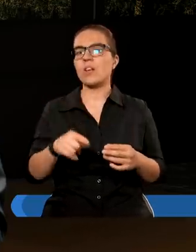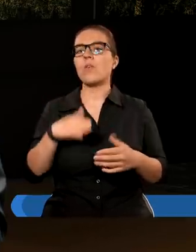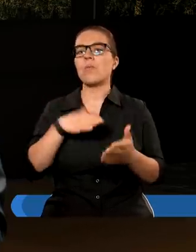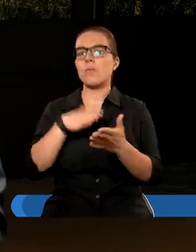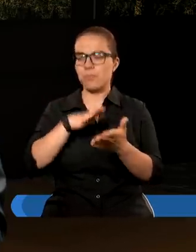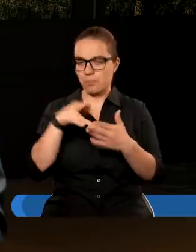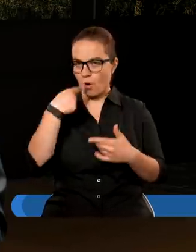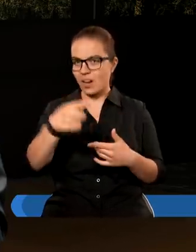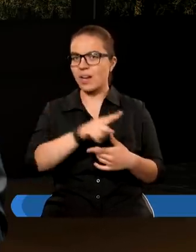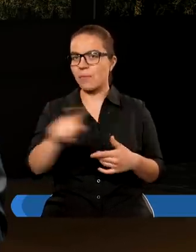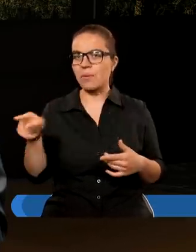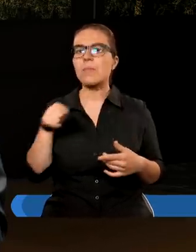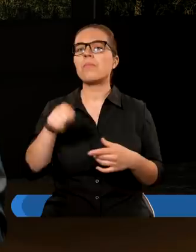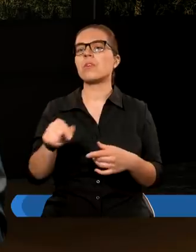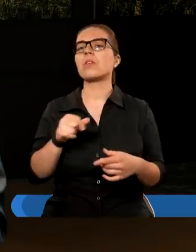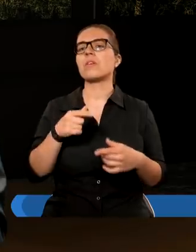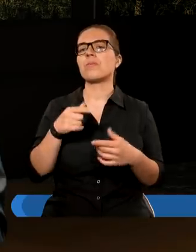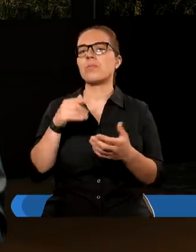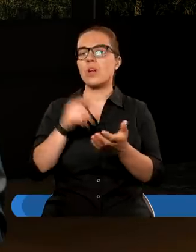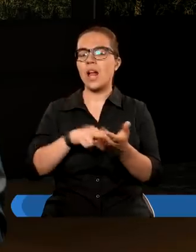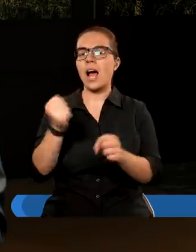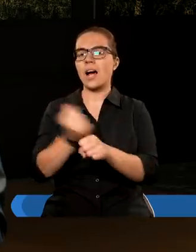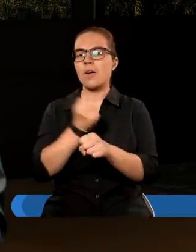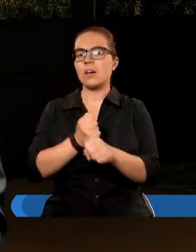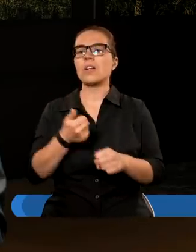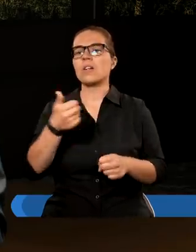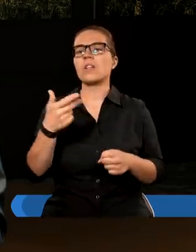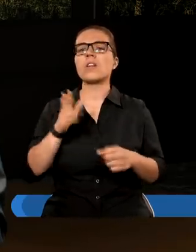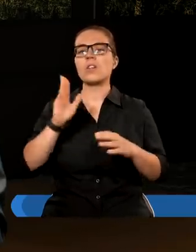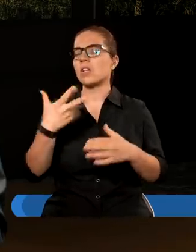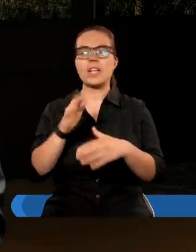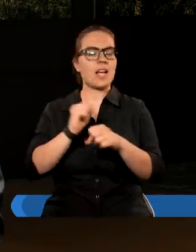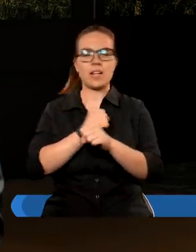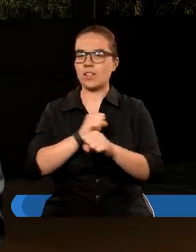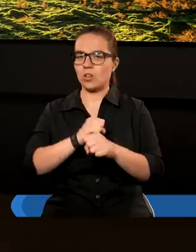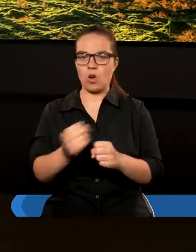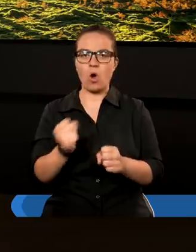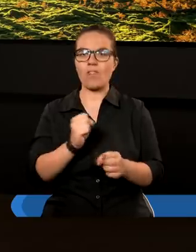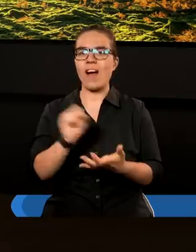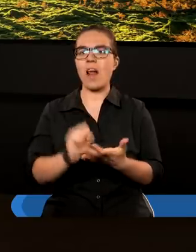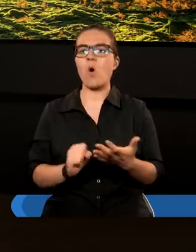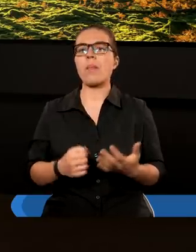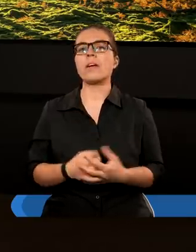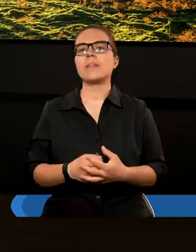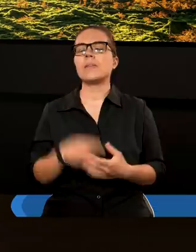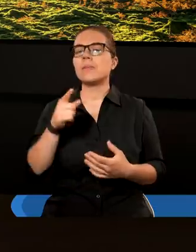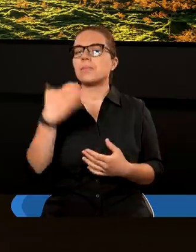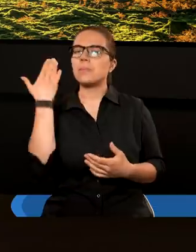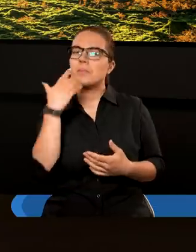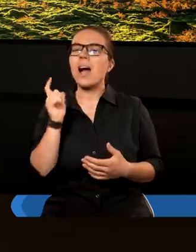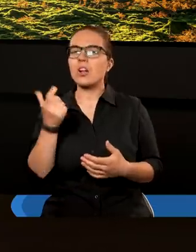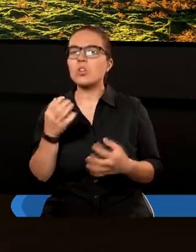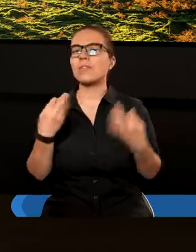Zaprawdę powiadam Wam, nie pozostaje tutaj kamień na kamieniu, który by nie został rozwalony. Jeżeli było coś bardzo